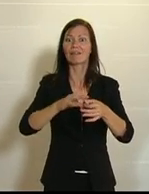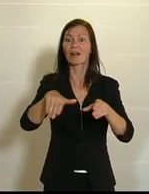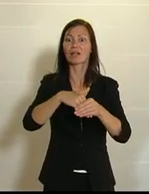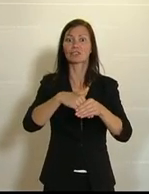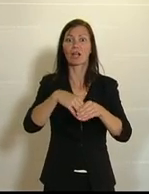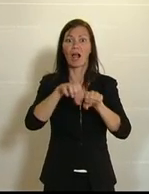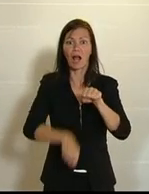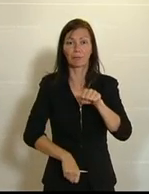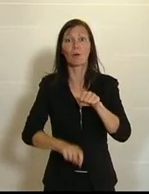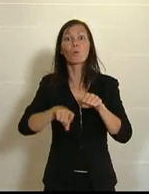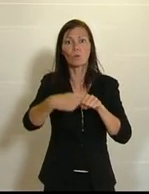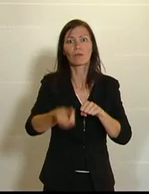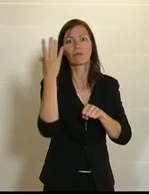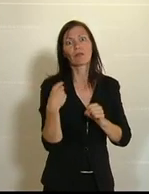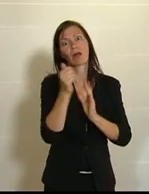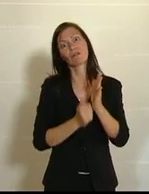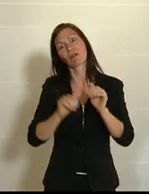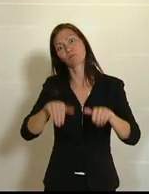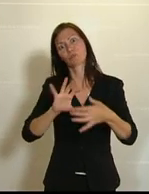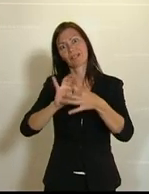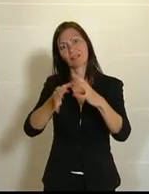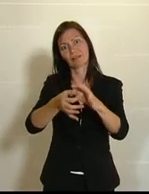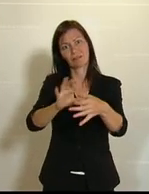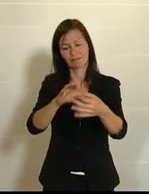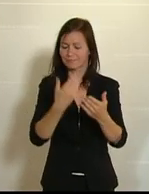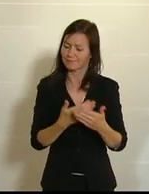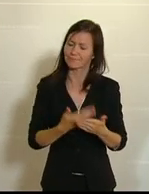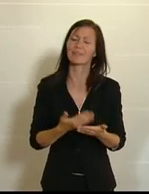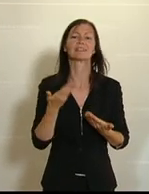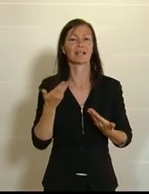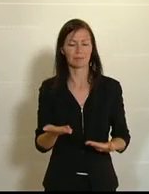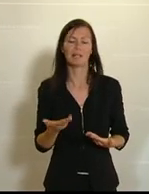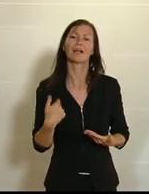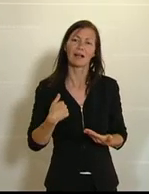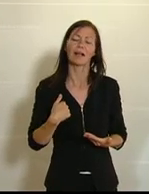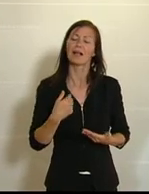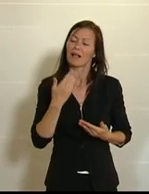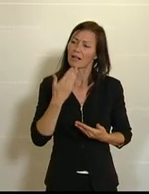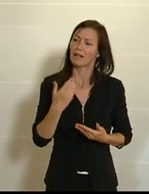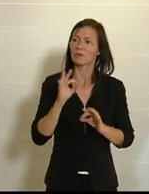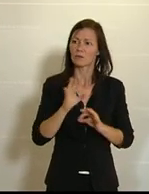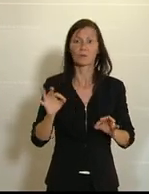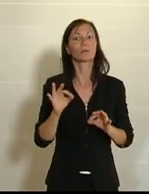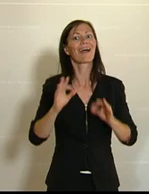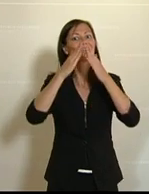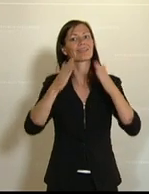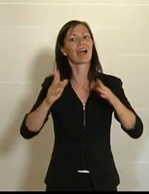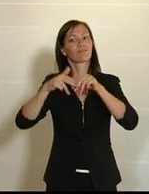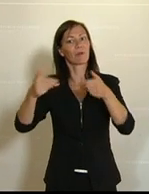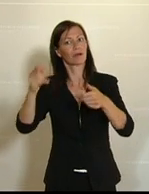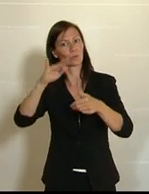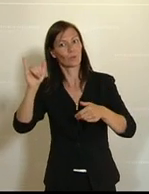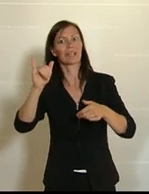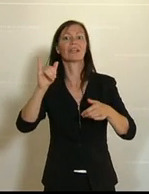eintritt. Deshalb begrüße ich es außerordentlich, dass das Wissenschaftsministerium sich mit dem Dachverband der Universitäten und der